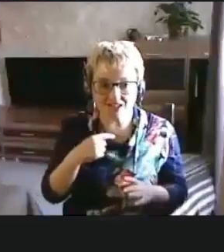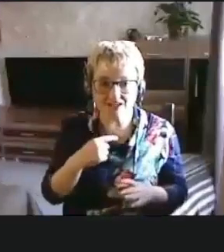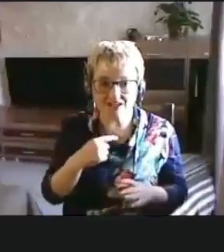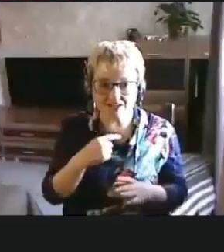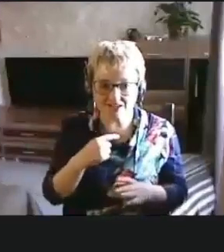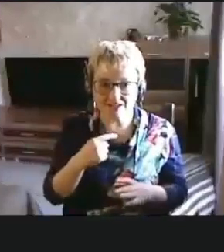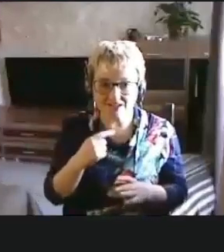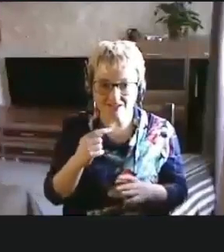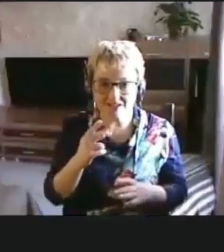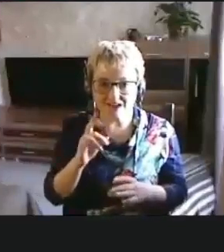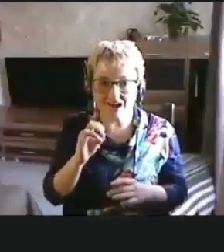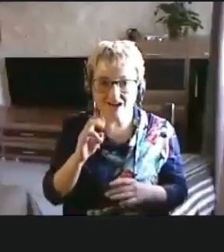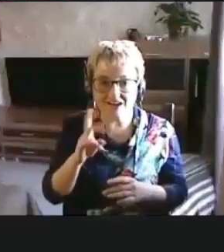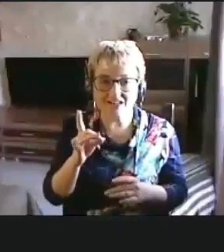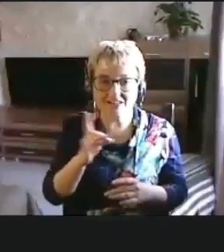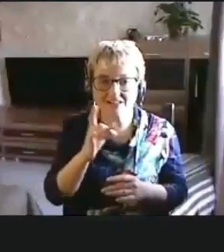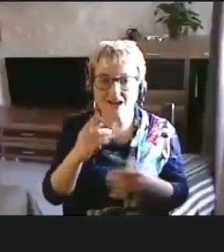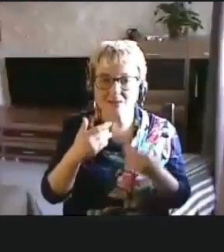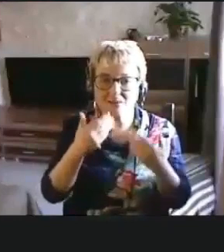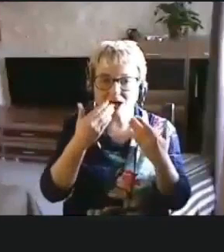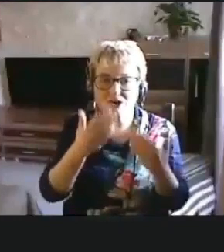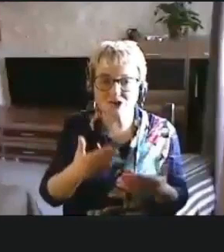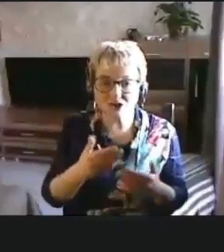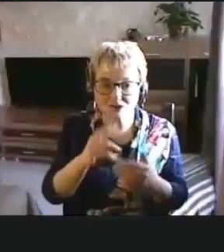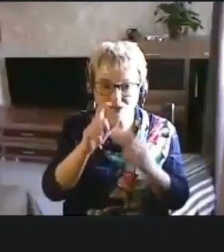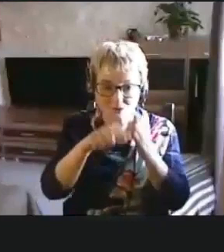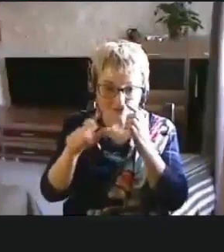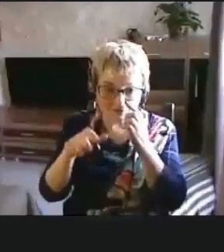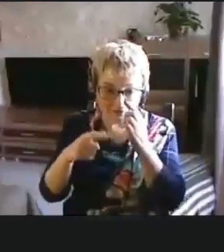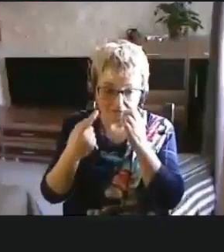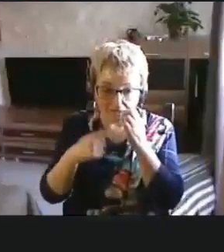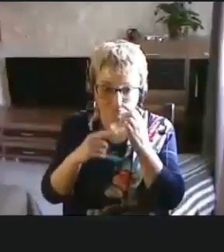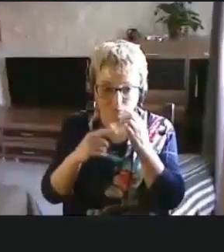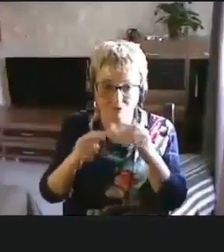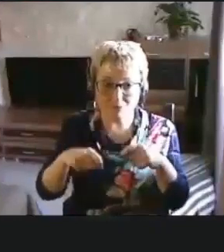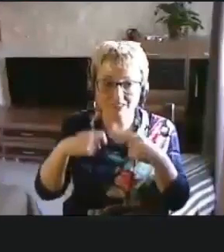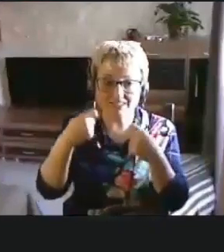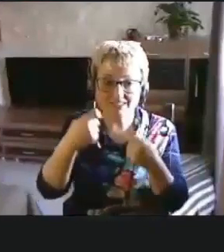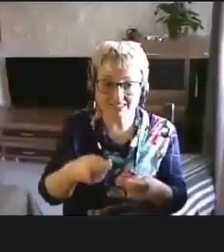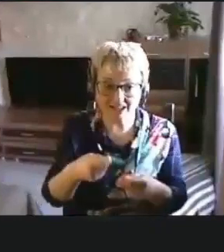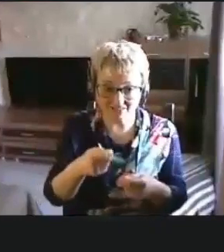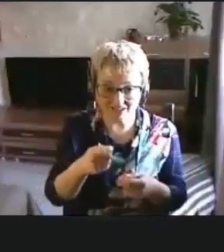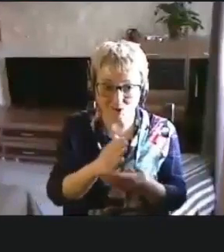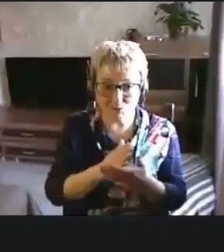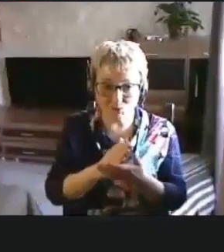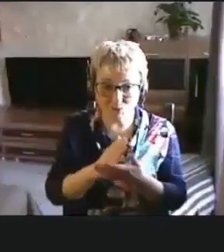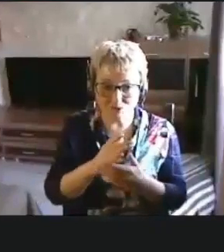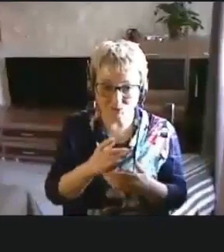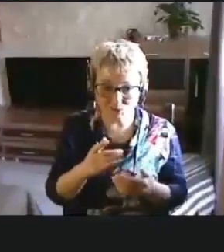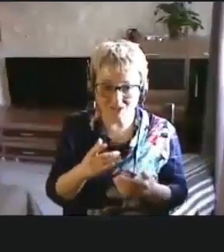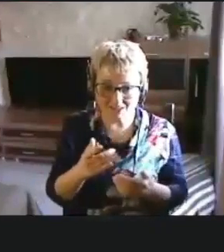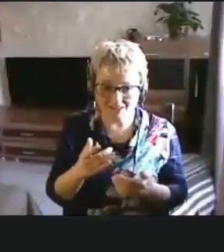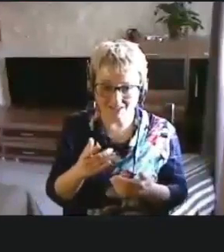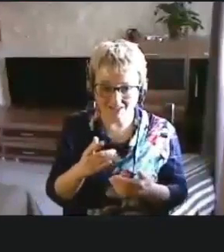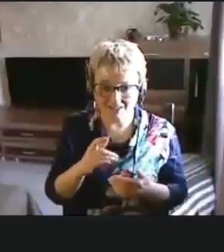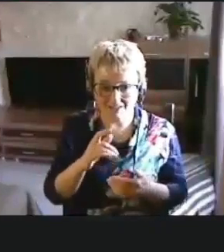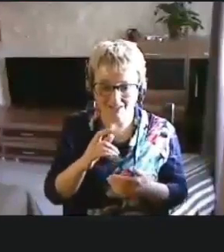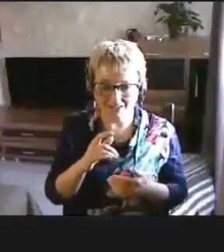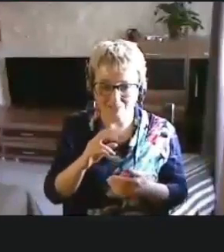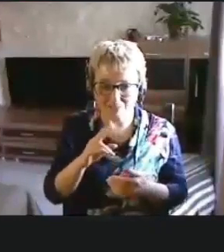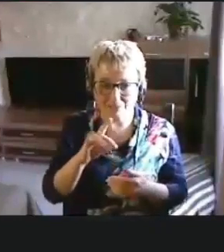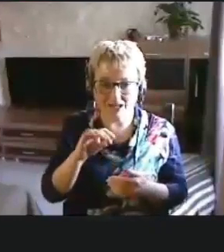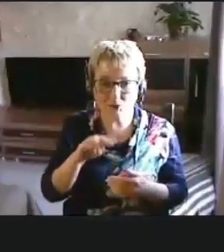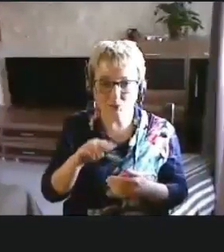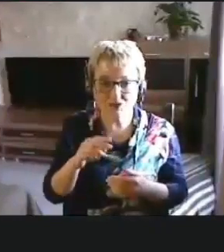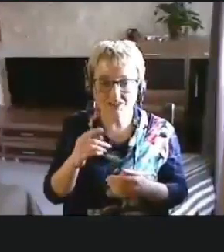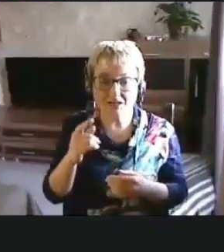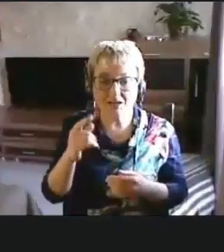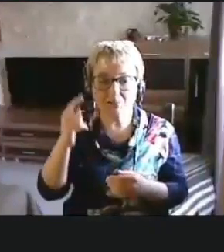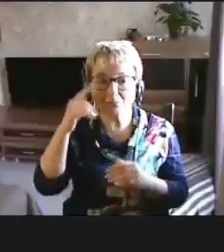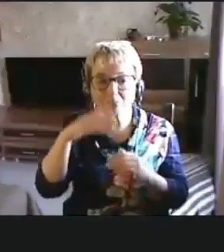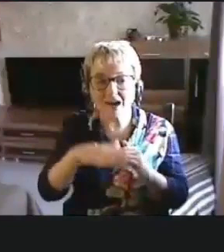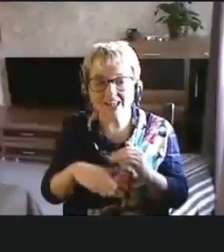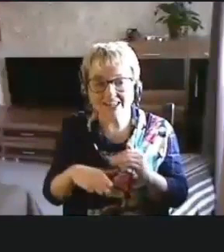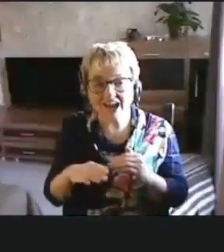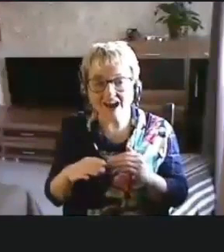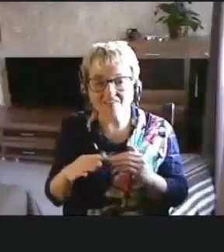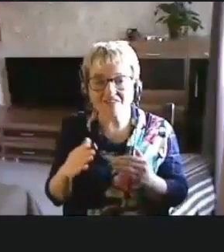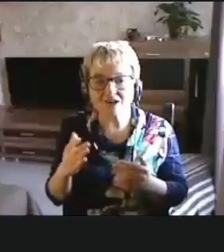раз обращаюсь скорее к тем, кто предоставляет услуги и продукты. Потому что, поняв,